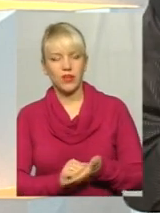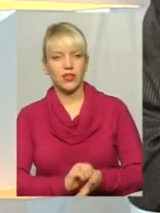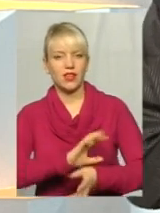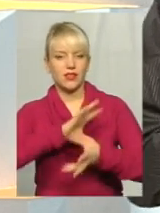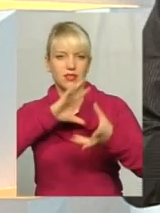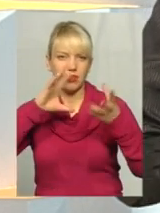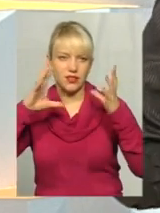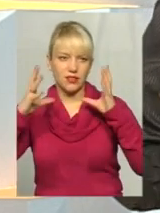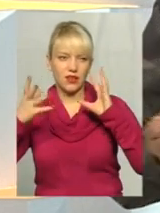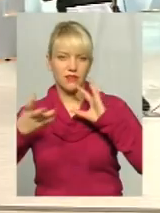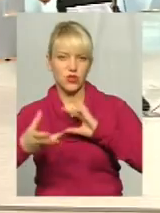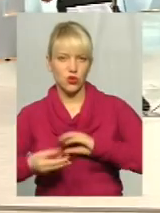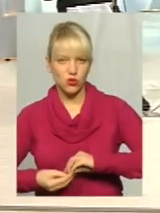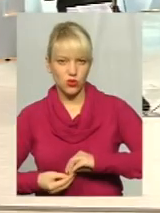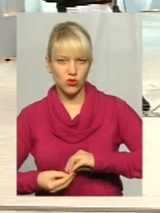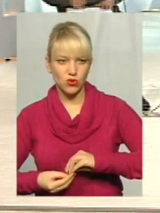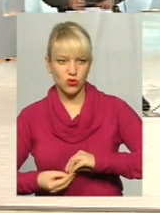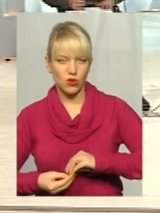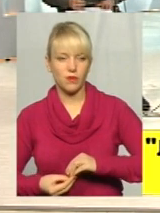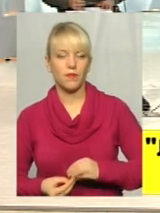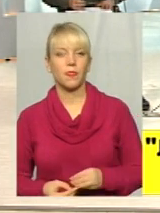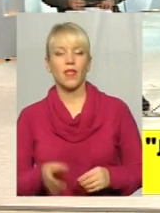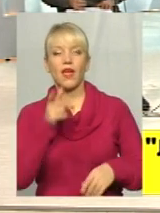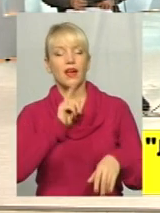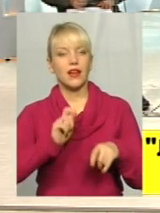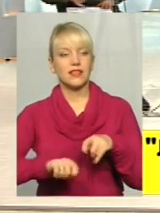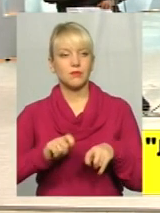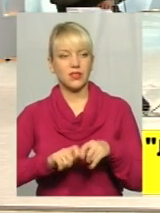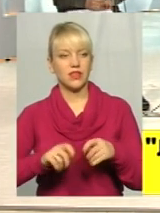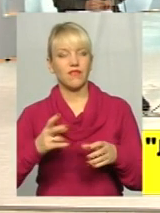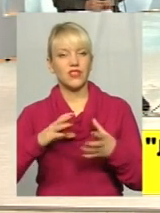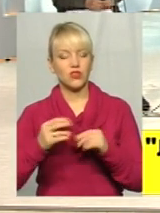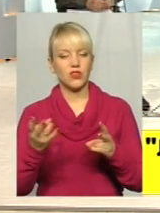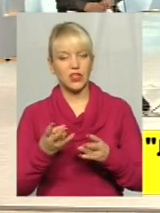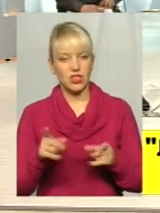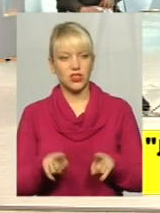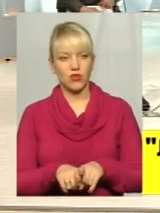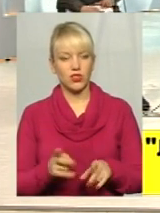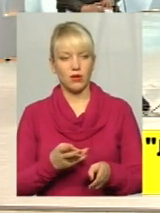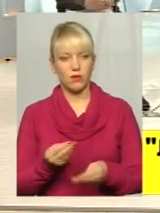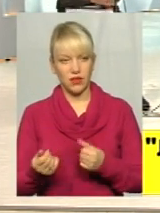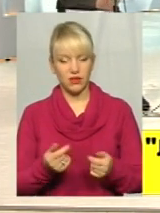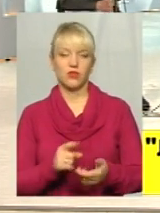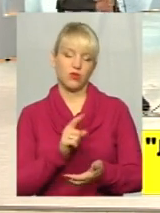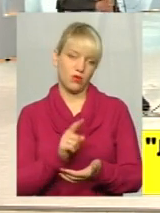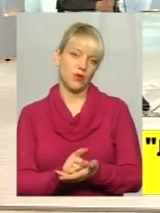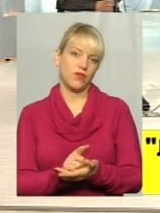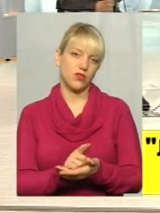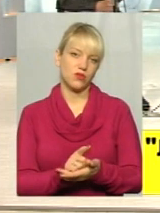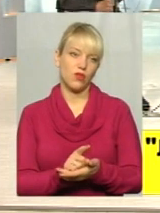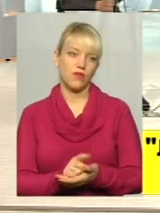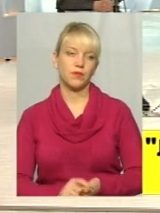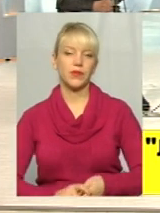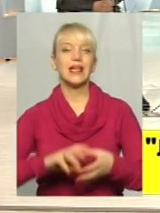і воно якраз обійдеться... Експертний висновок теж треба, теж, мабуть, треба платити, чи Обов'язково. Обов'язково.